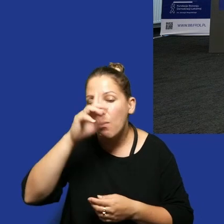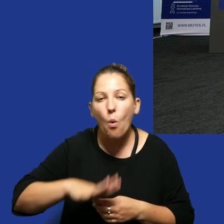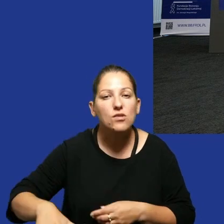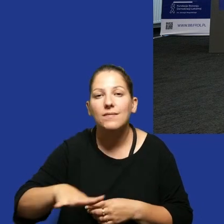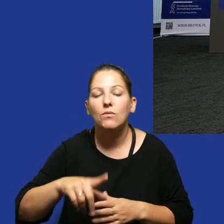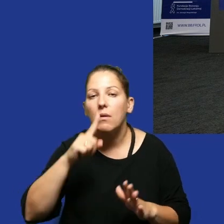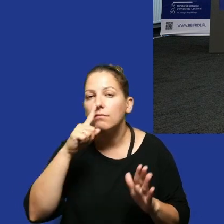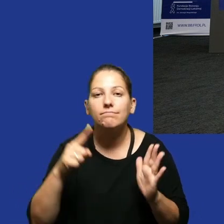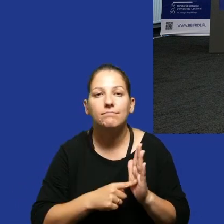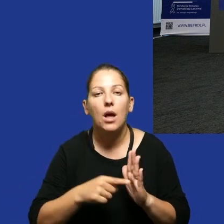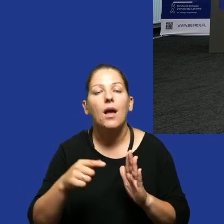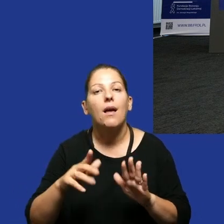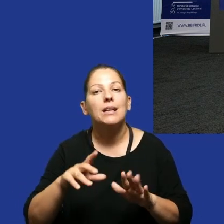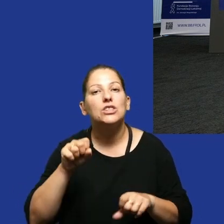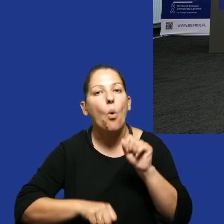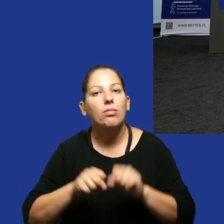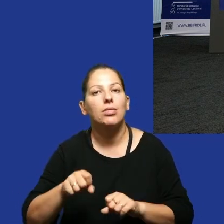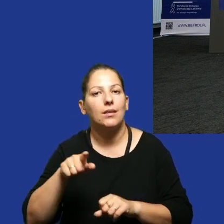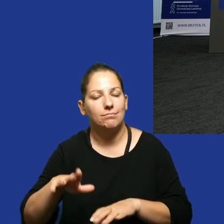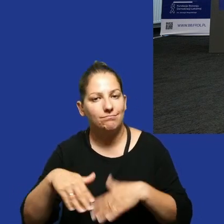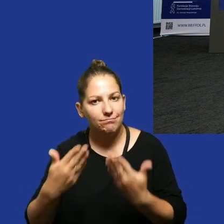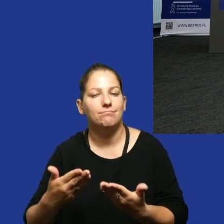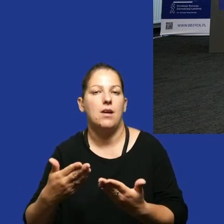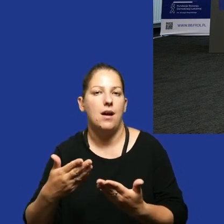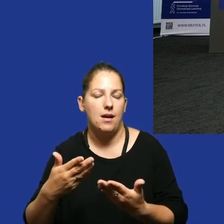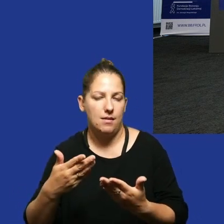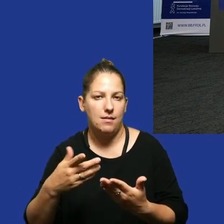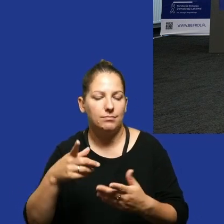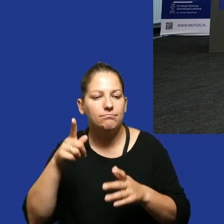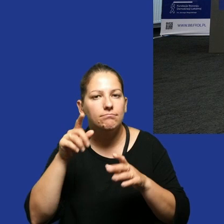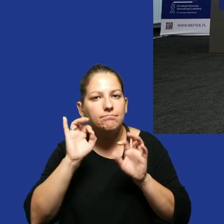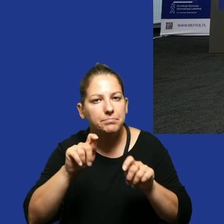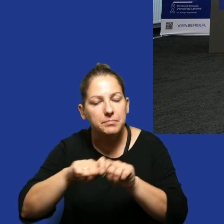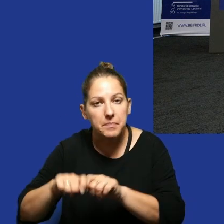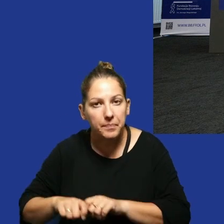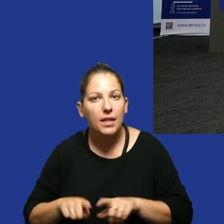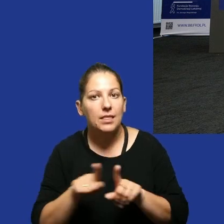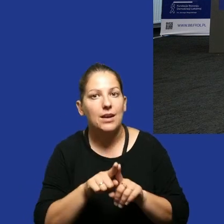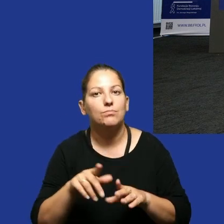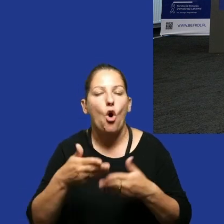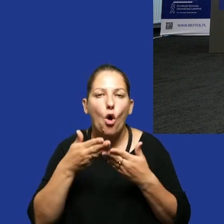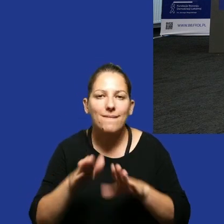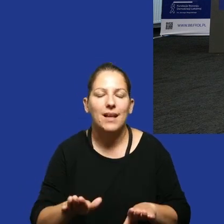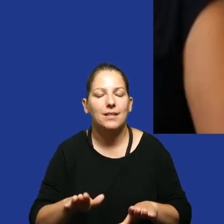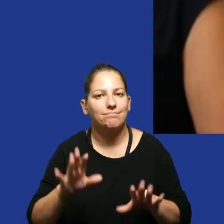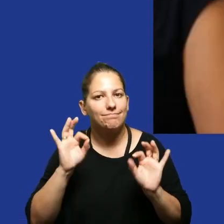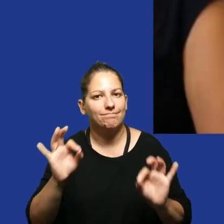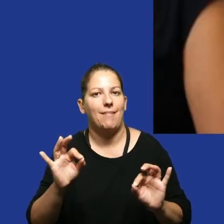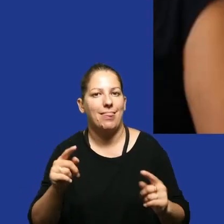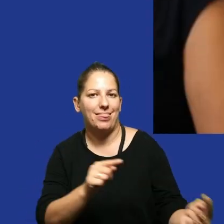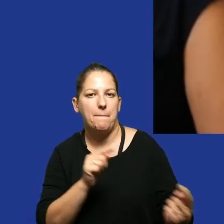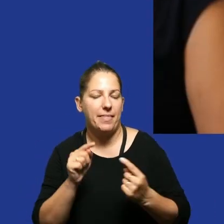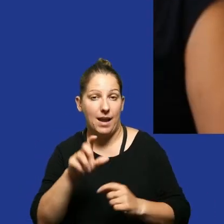w którym niezależne sądy gwarantują możliwość ich dochodzenia i w którym zapewnia się warunki do prowadzenia otwartej i merytorycznej